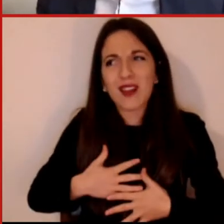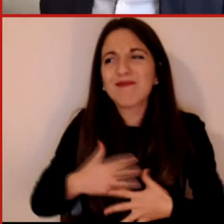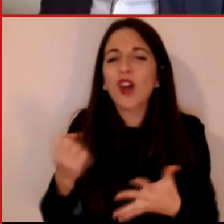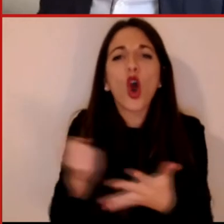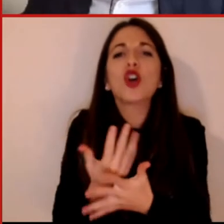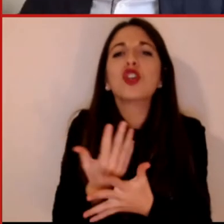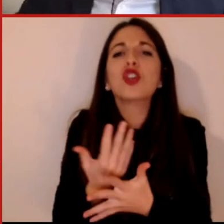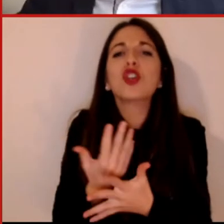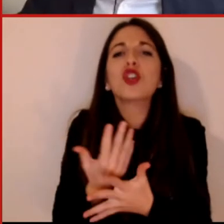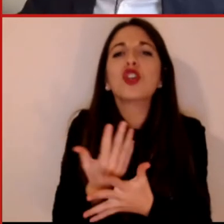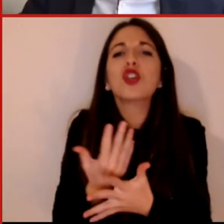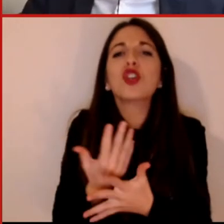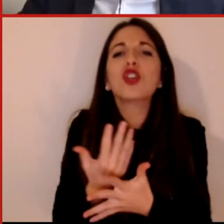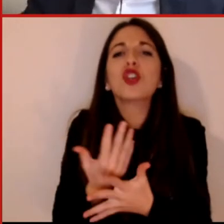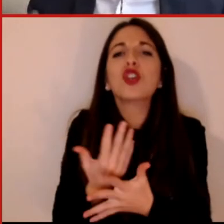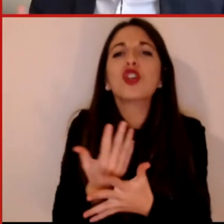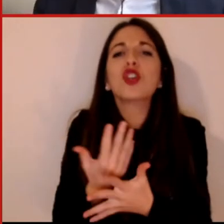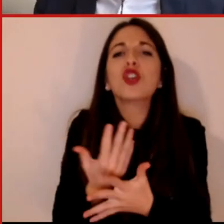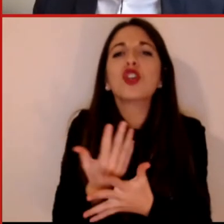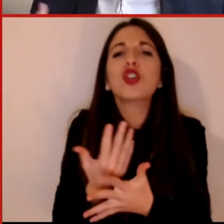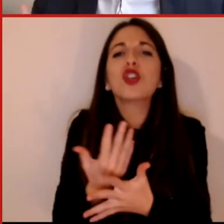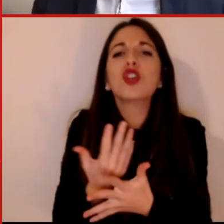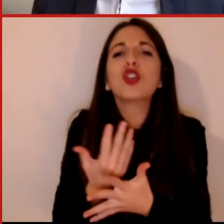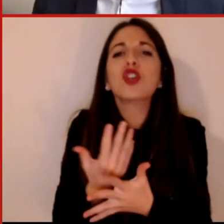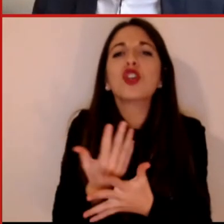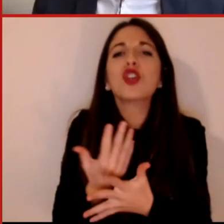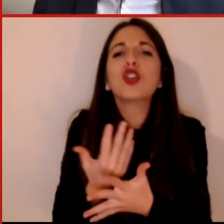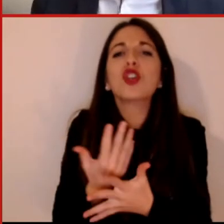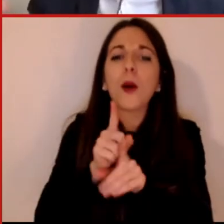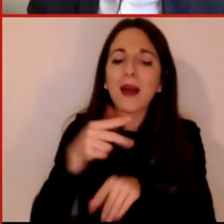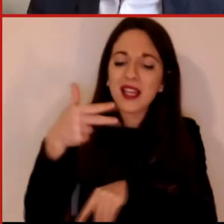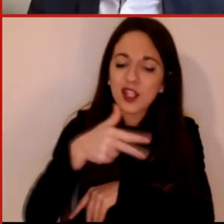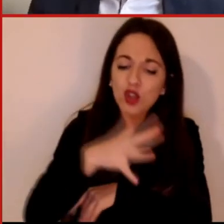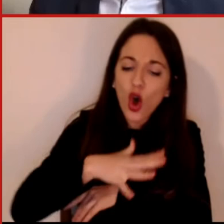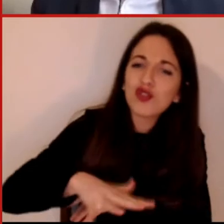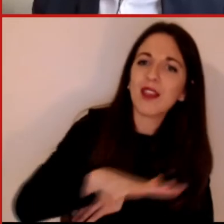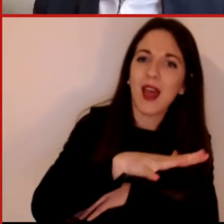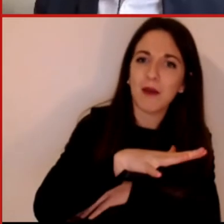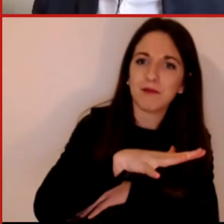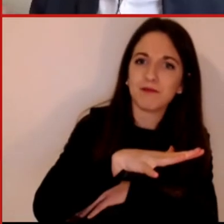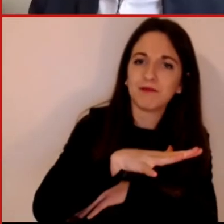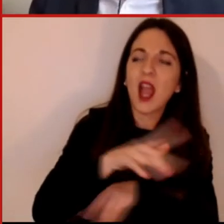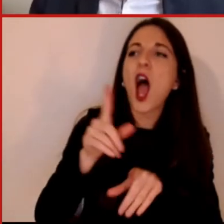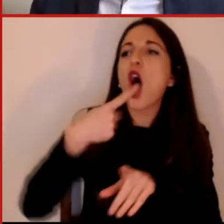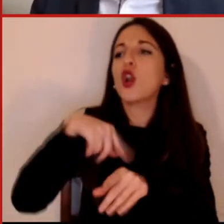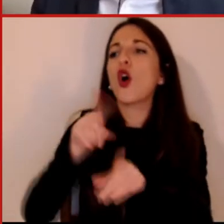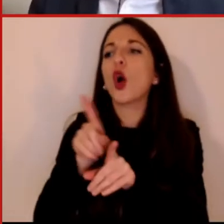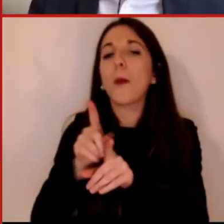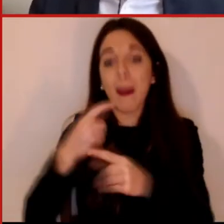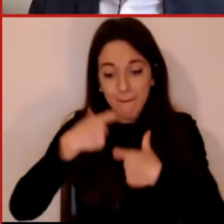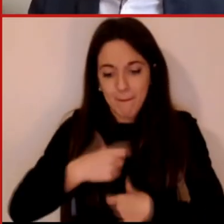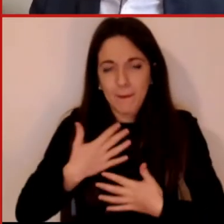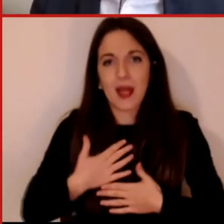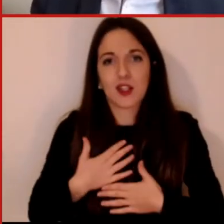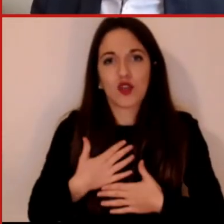che cosa noi come società, come, come persone possiamo fare? E quindi tutti quei